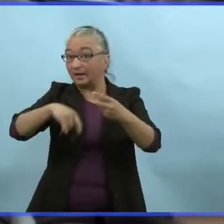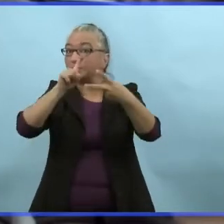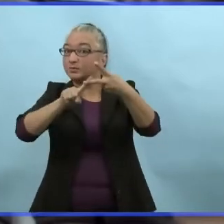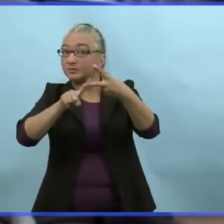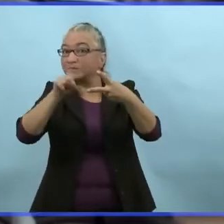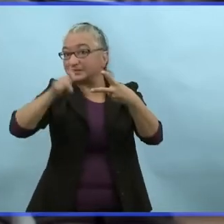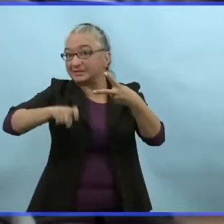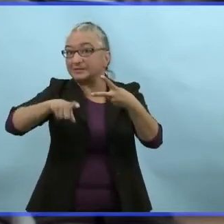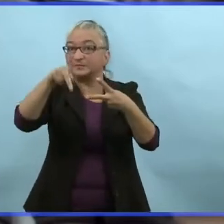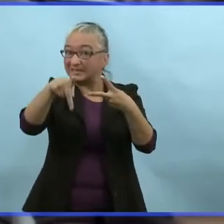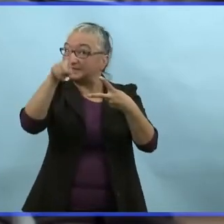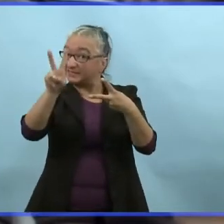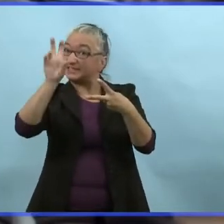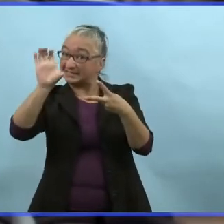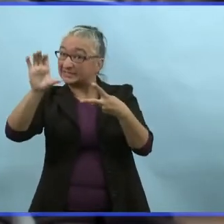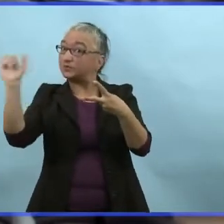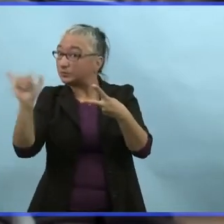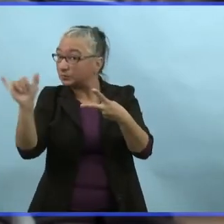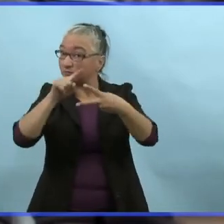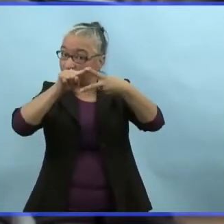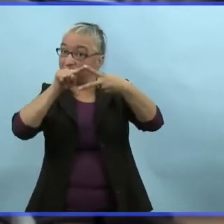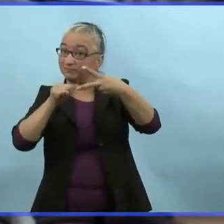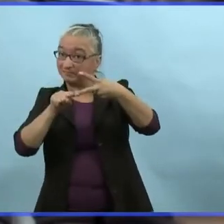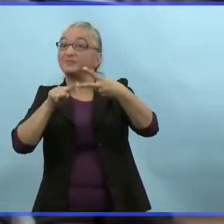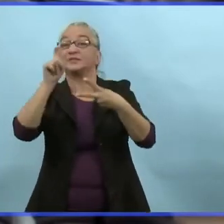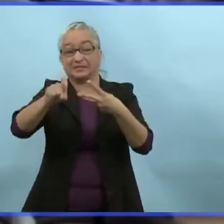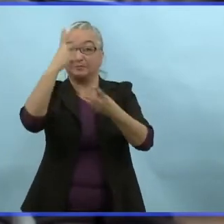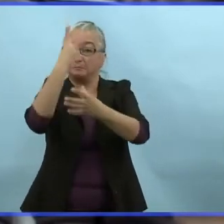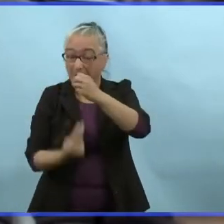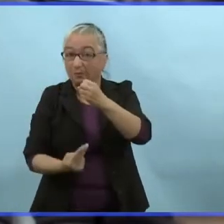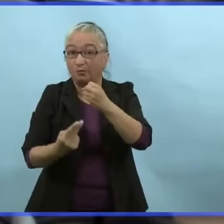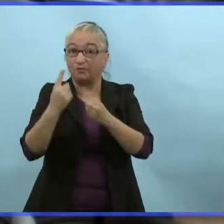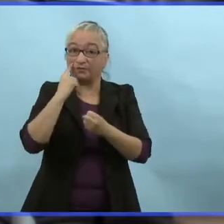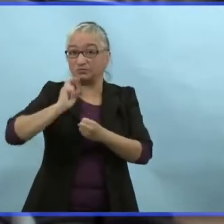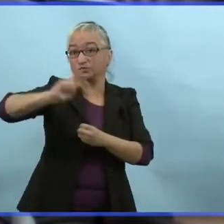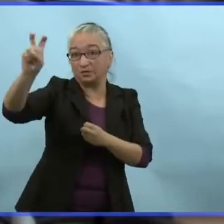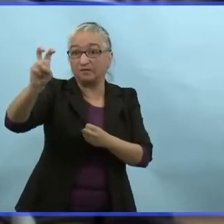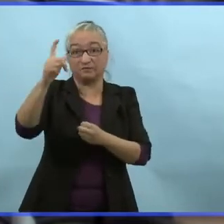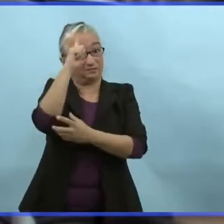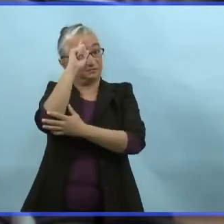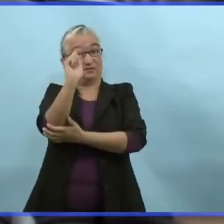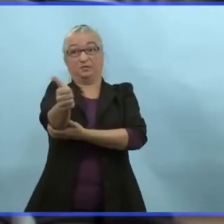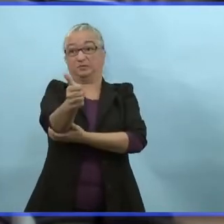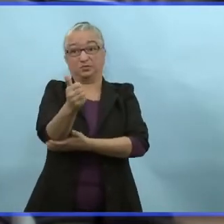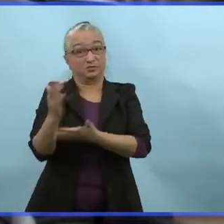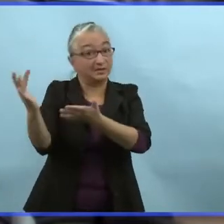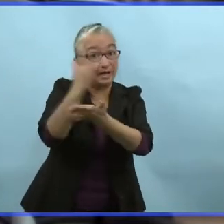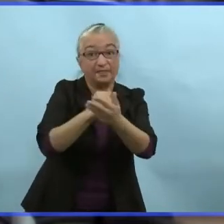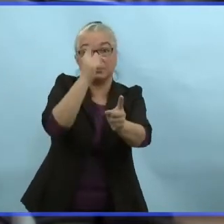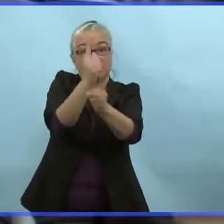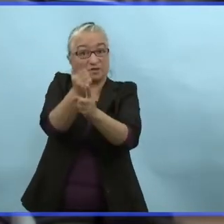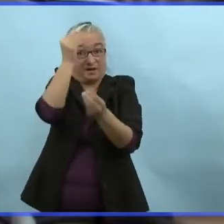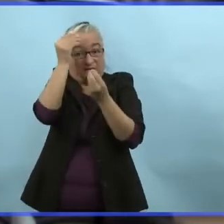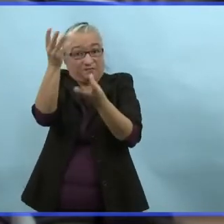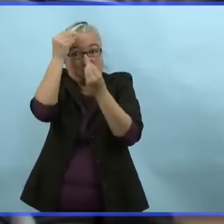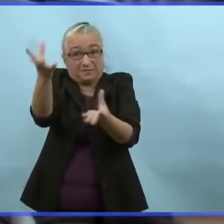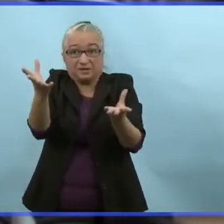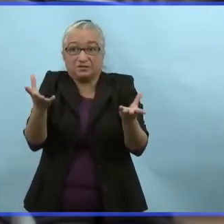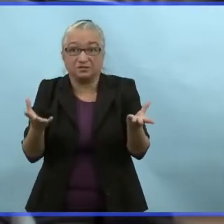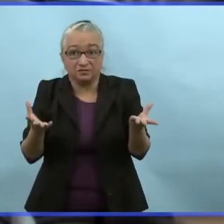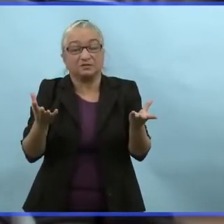locales. Et donc, c'est aux personnes qui voyagent de s'assurer qu'elles ont les renseignements nécessaires.